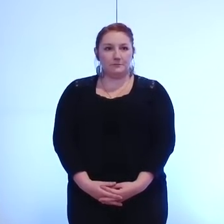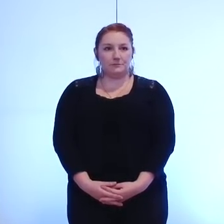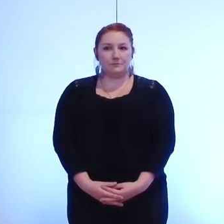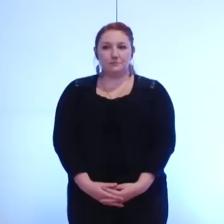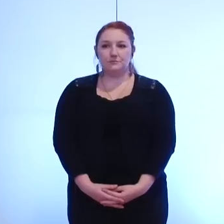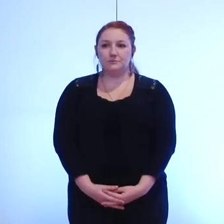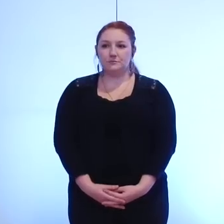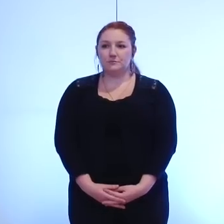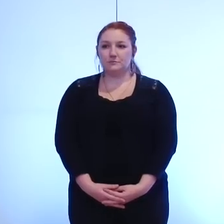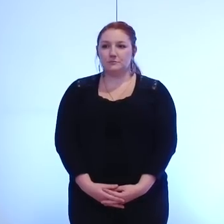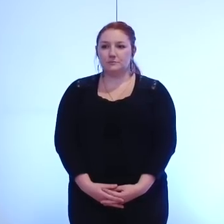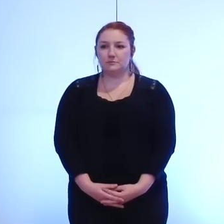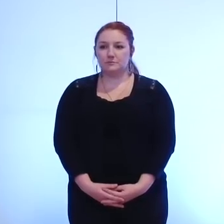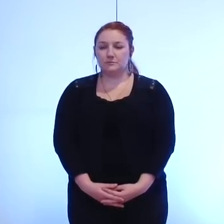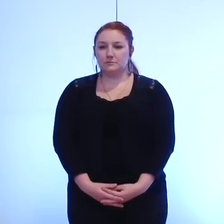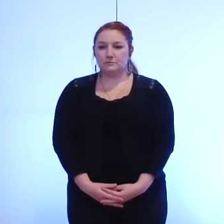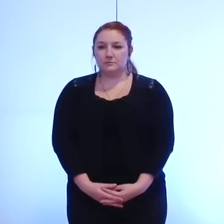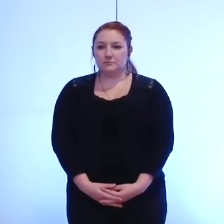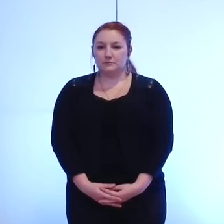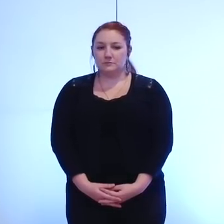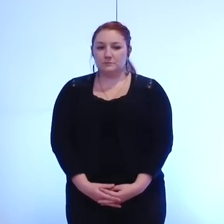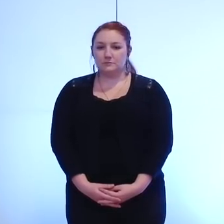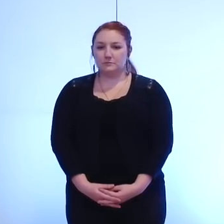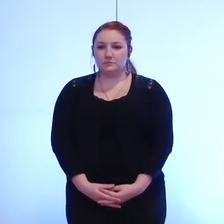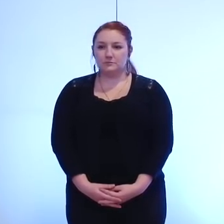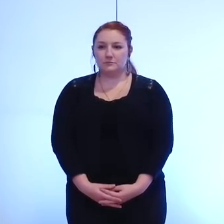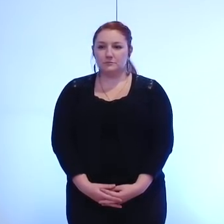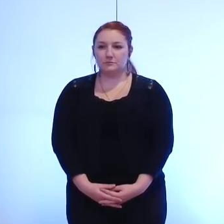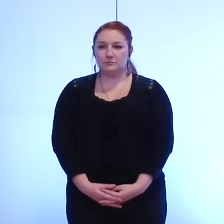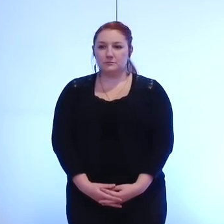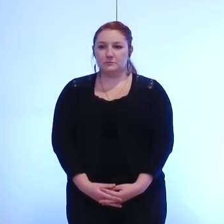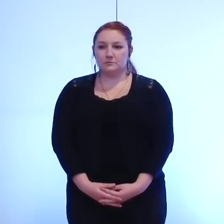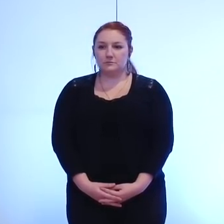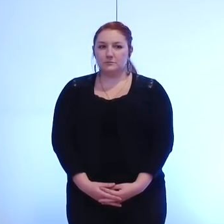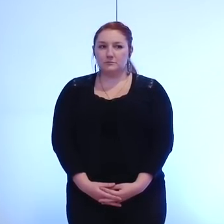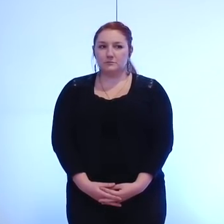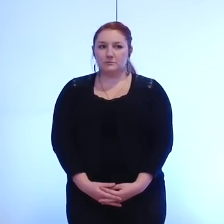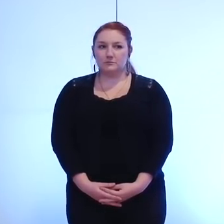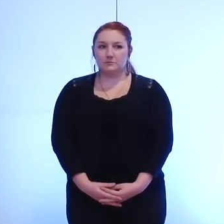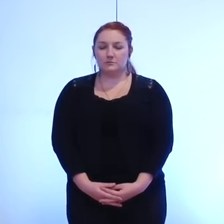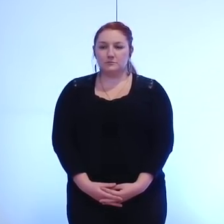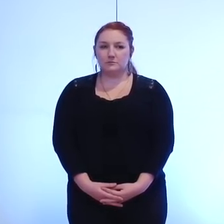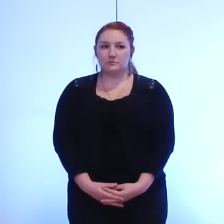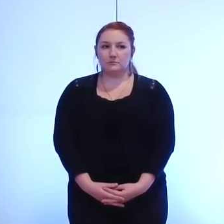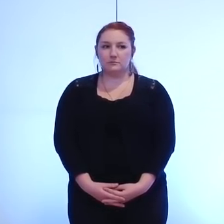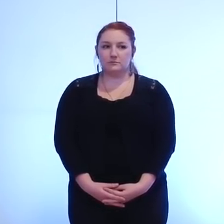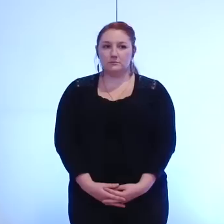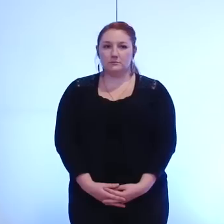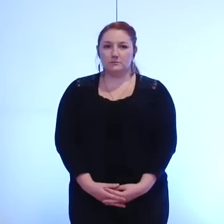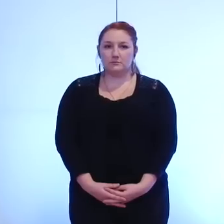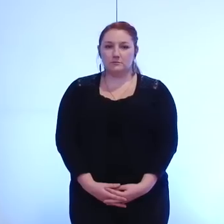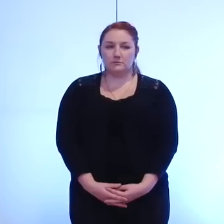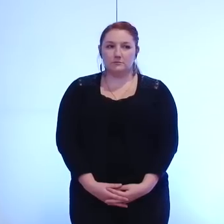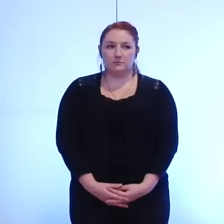Olmos Anne-Sophie, Richard Finot Bernadette, Soldeville Jérôme, Tuchergui,